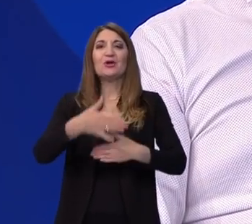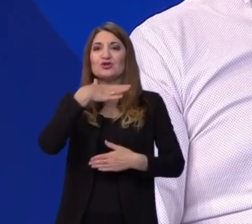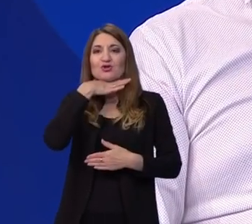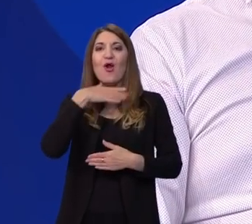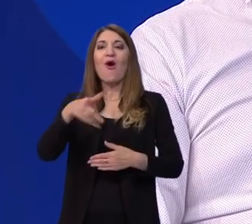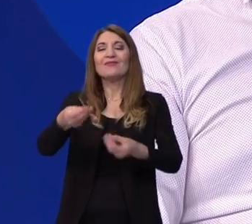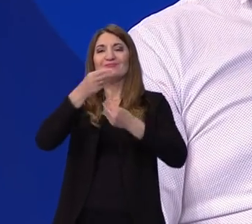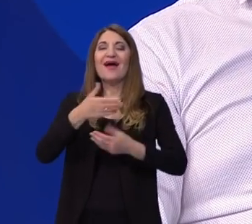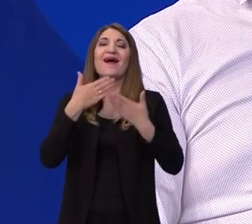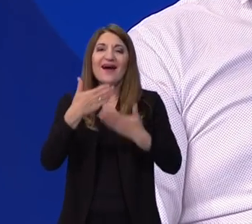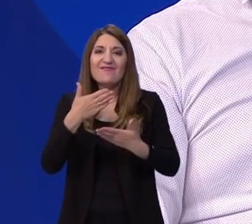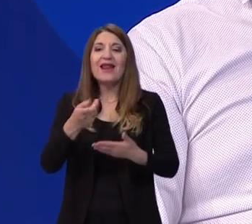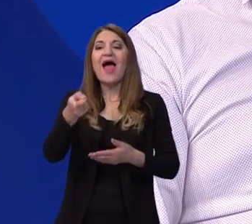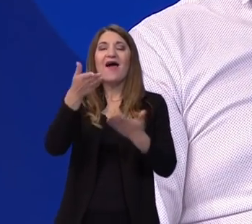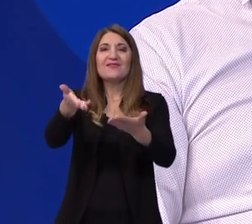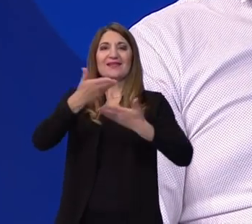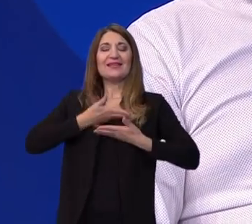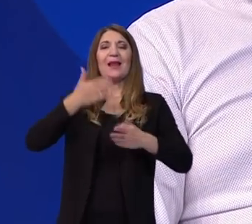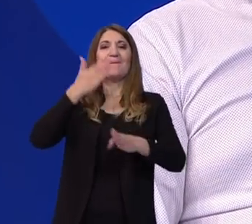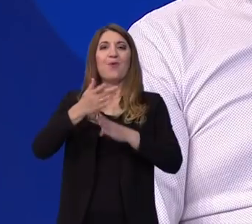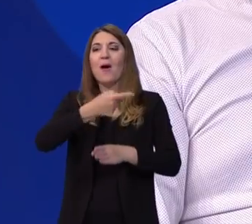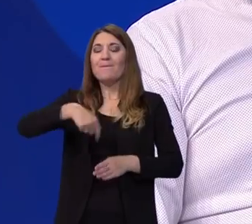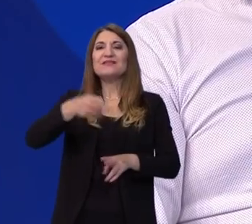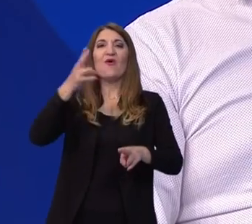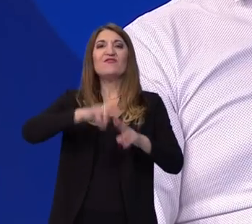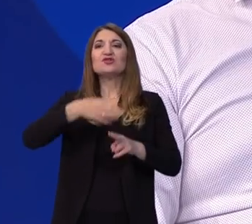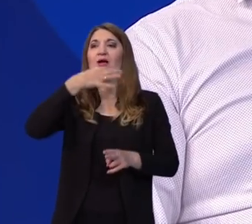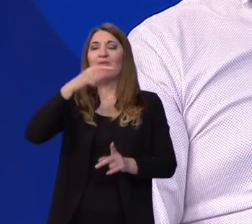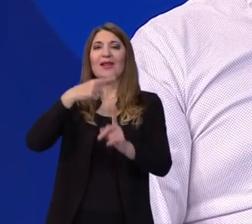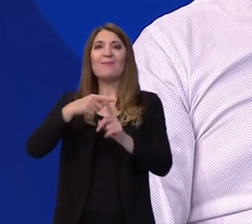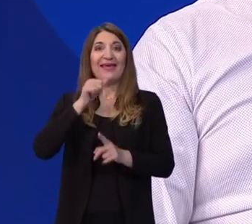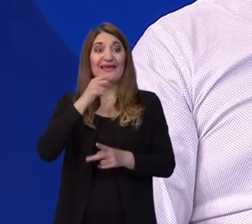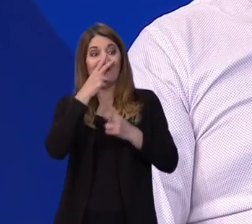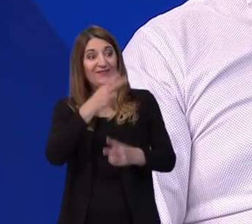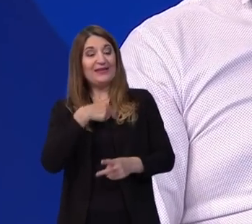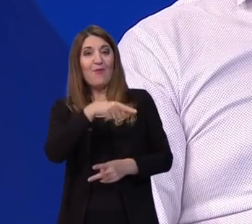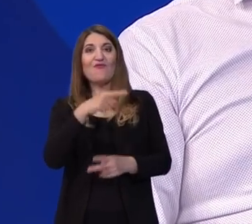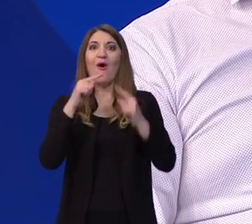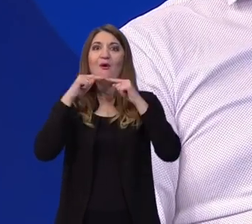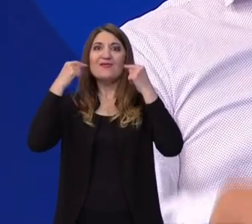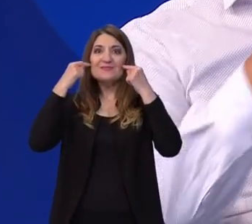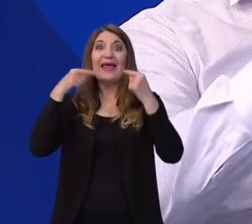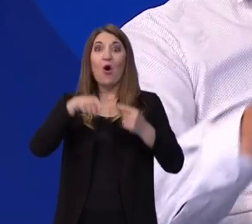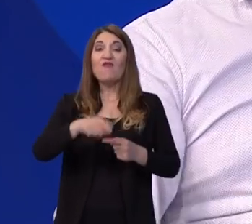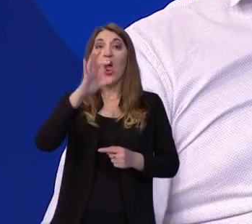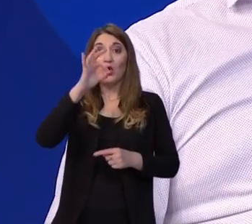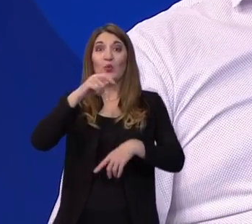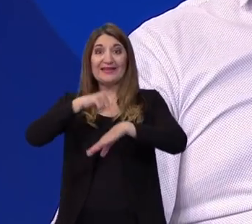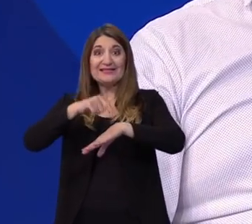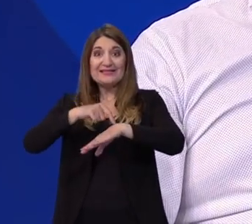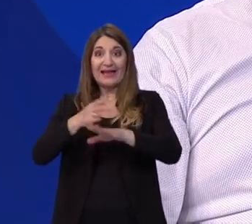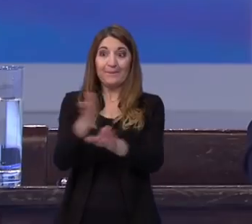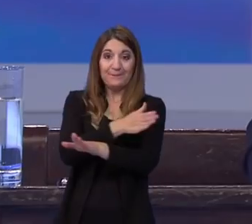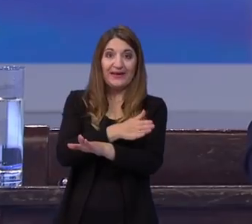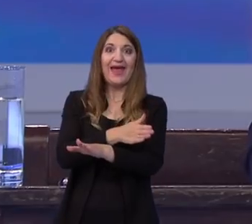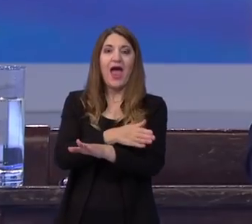hvala vam što ste nam pomogli da postanemo bolji, pozitivniji i nekako su otišli sa osmijehom i znam da taj nulti sat imao smisla i trebali bi više raditi na